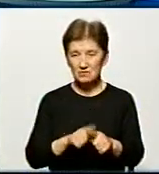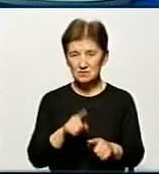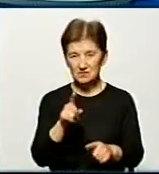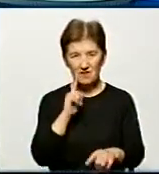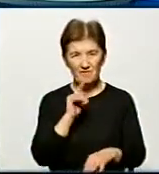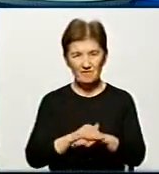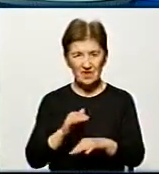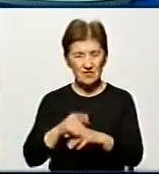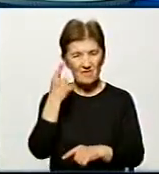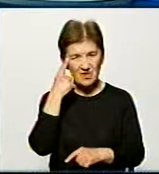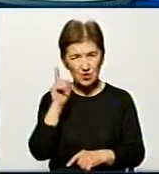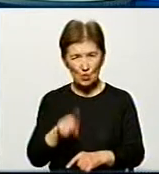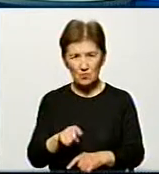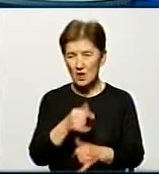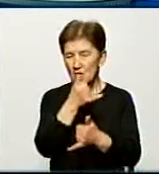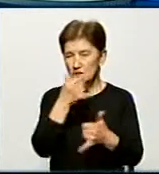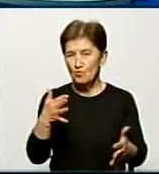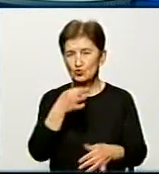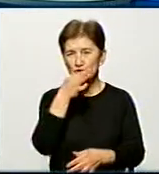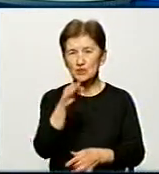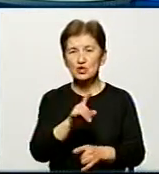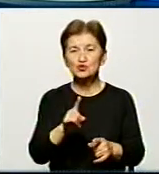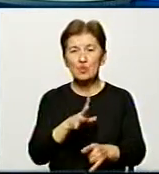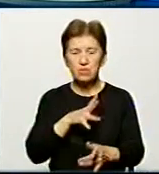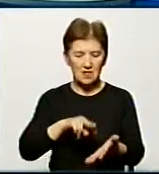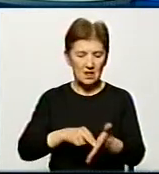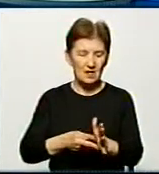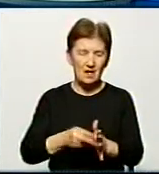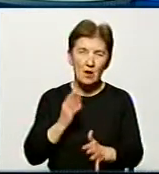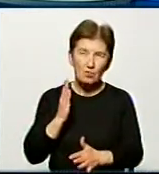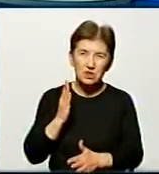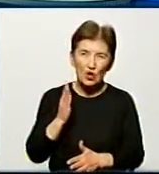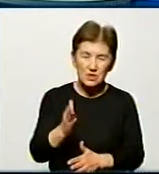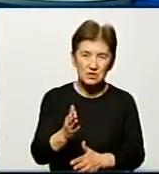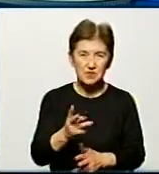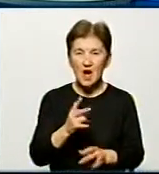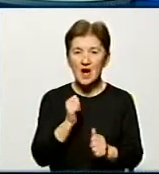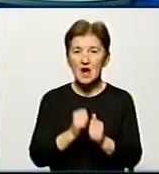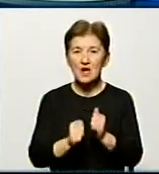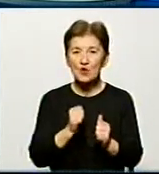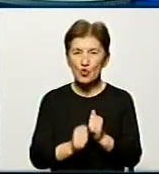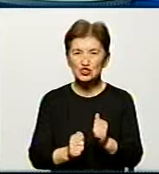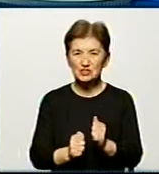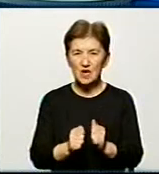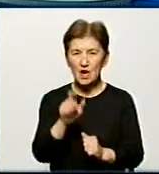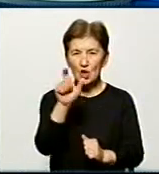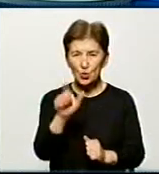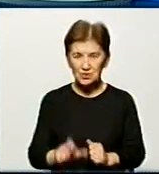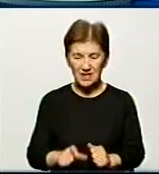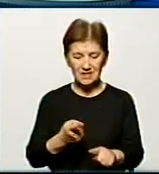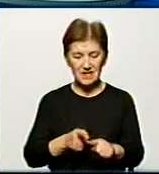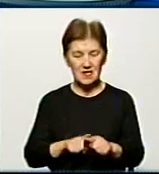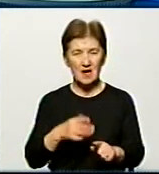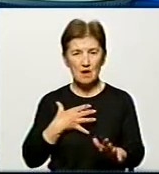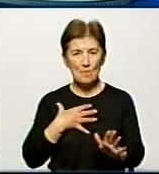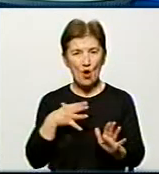не можу сказати, що були прогнозовані, тому що кожна людина, яка померла,